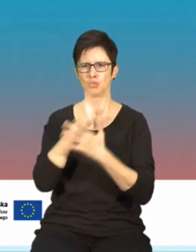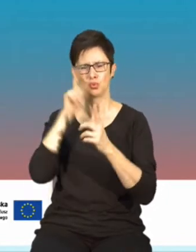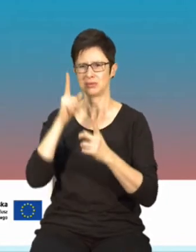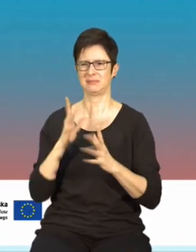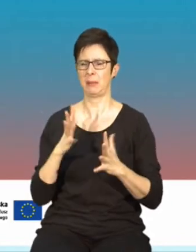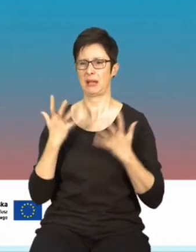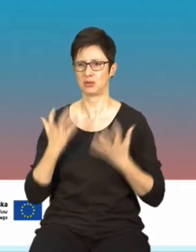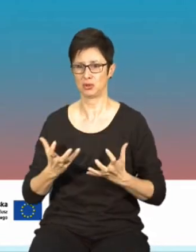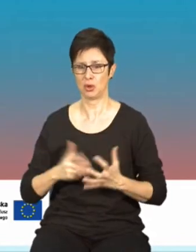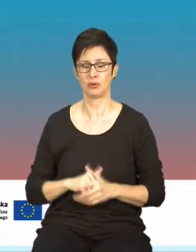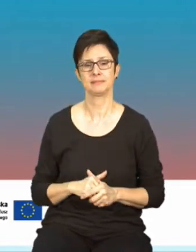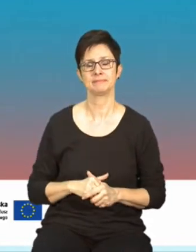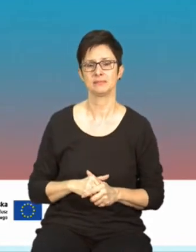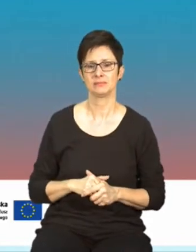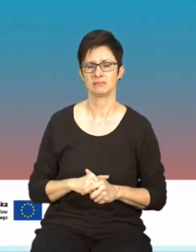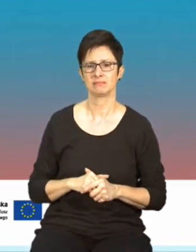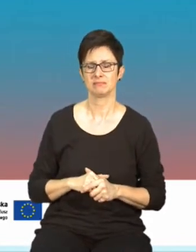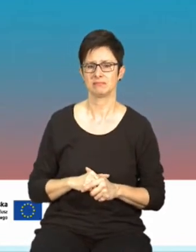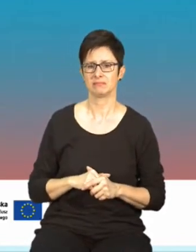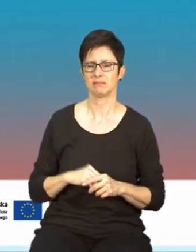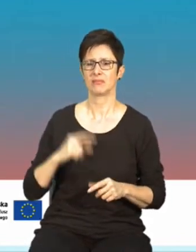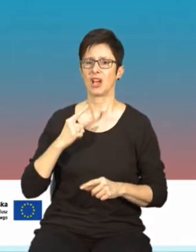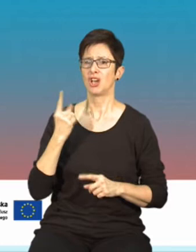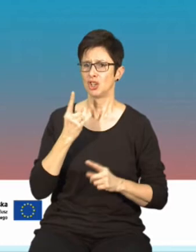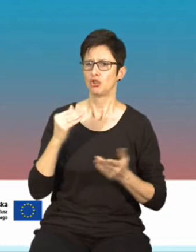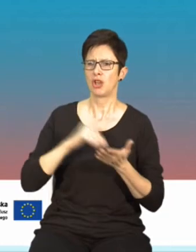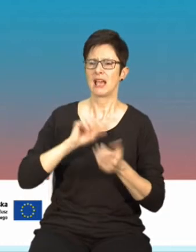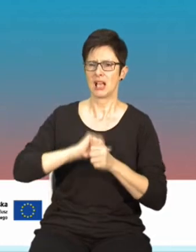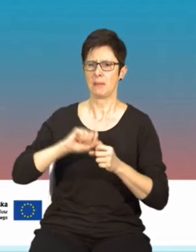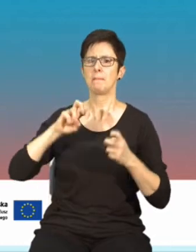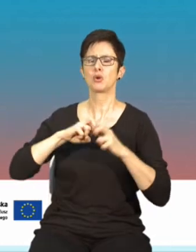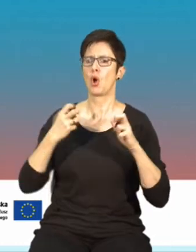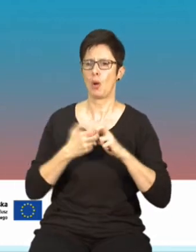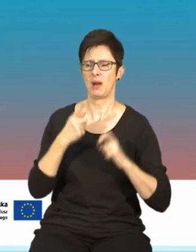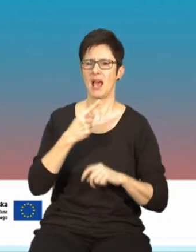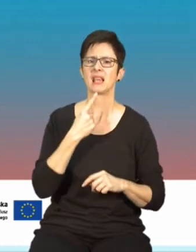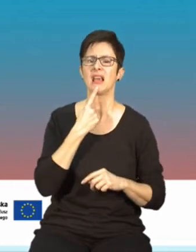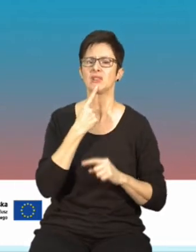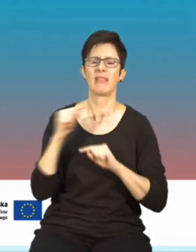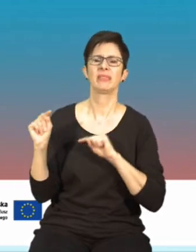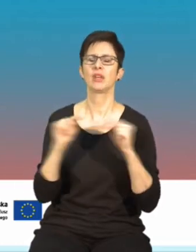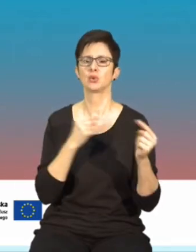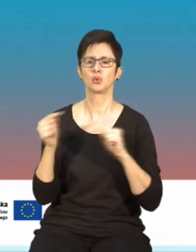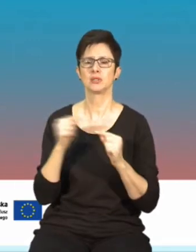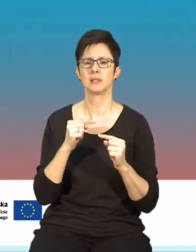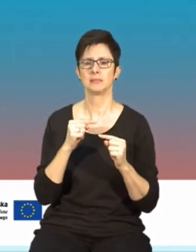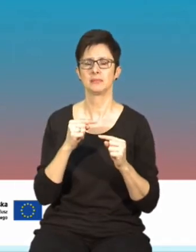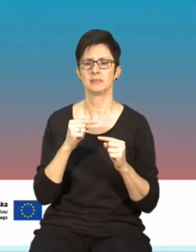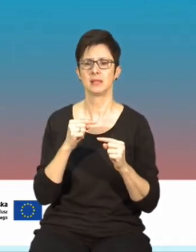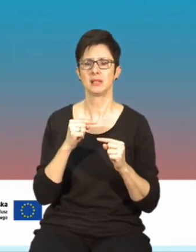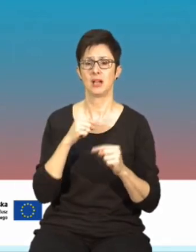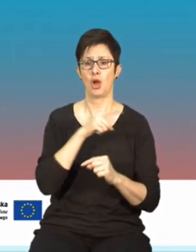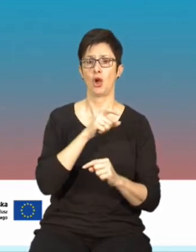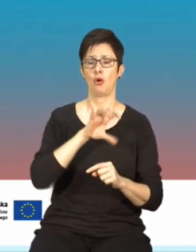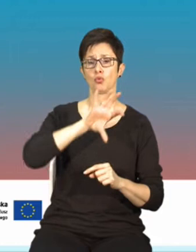dodatkowo, co jest dużym problemem języka, dyskusji tej strony